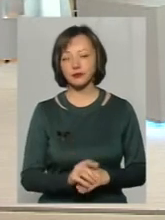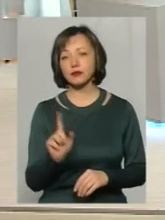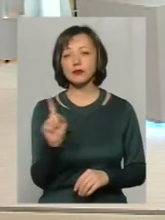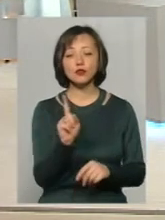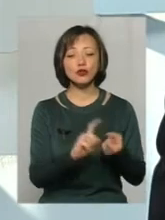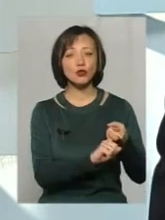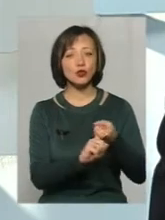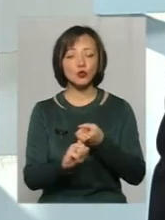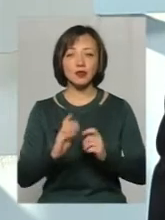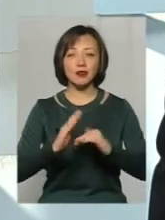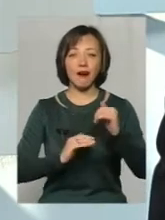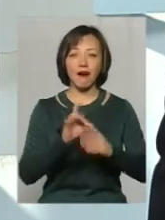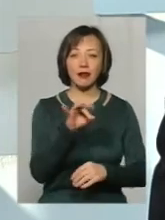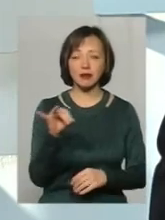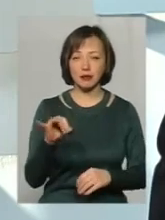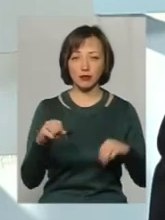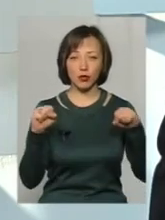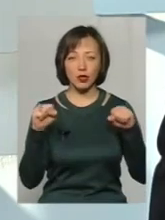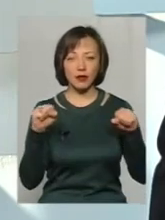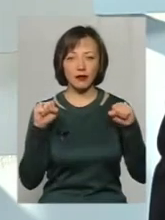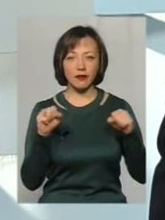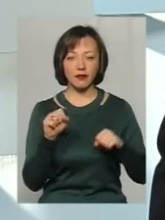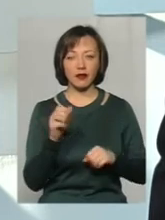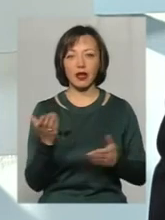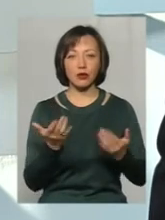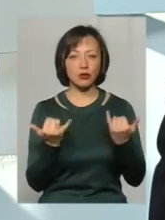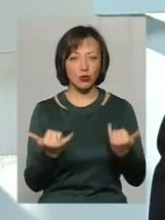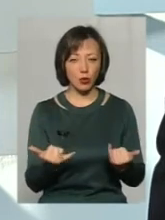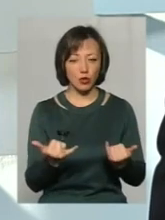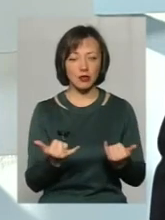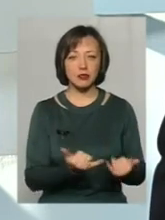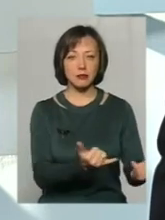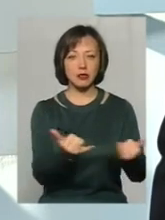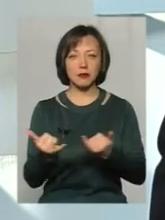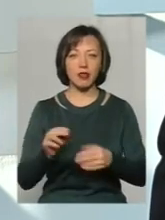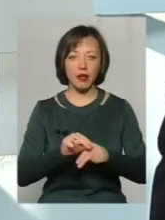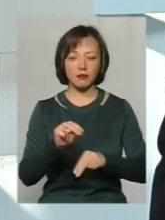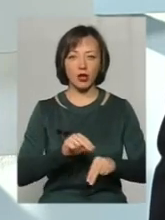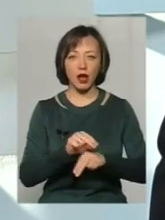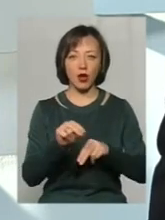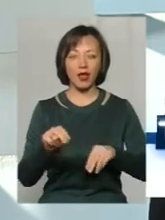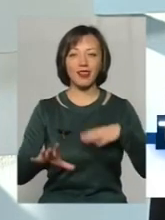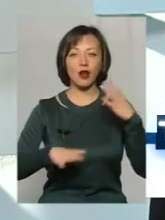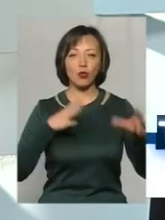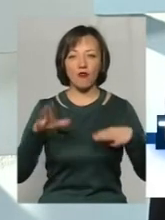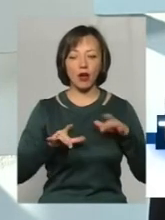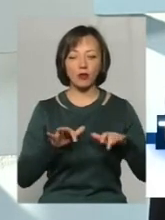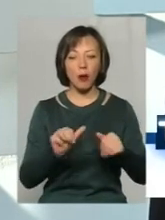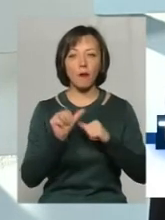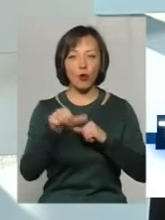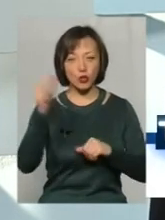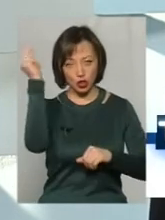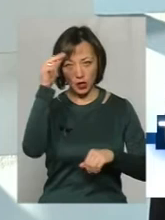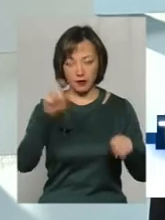кадрів спортивних, які сьогодні забезпечують навчально-тренувальний процес по зашкільних